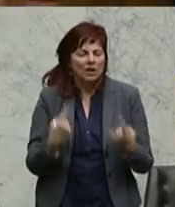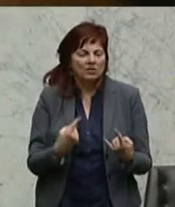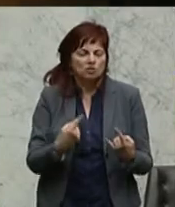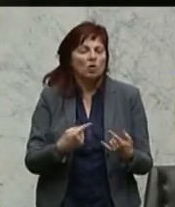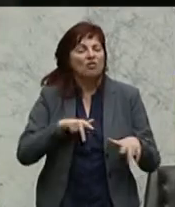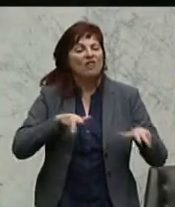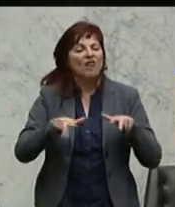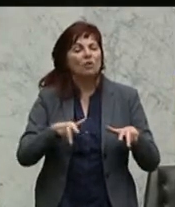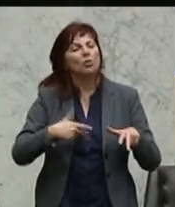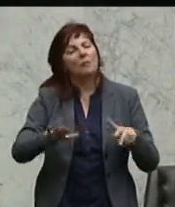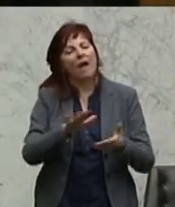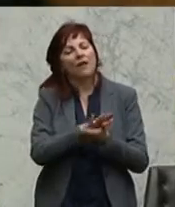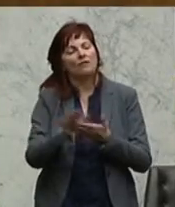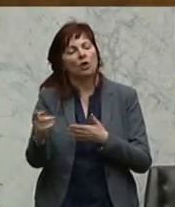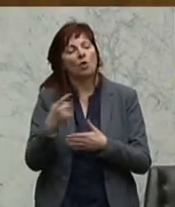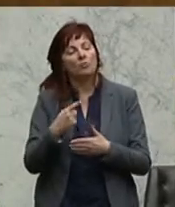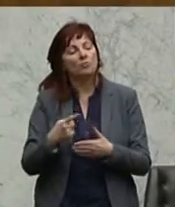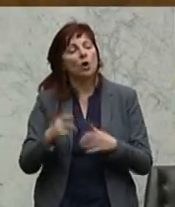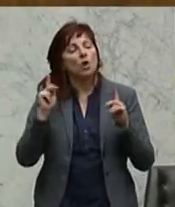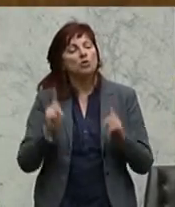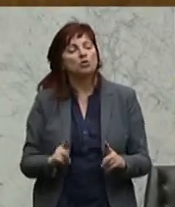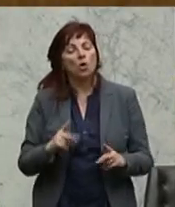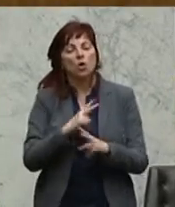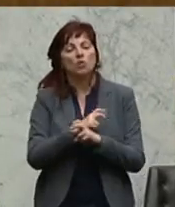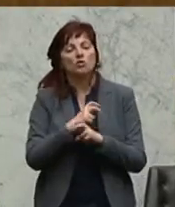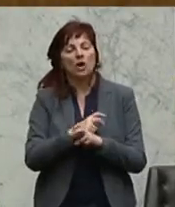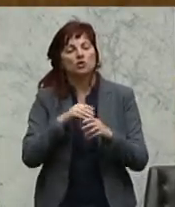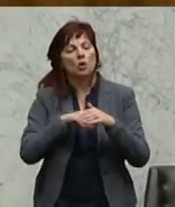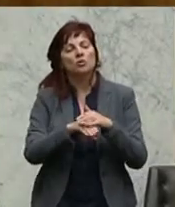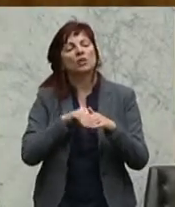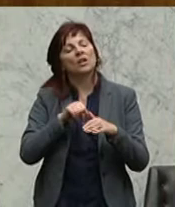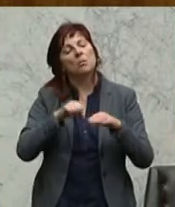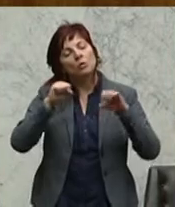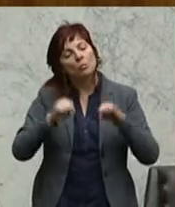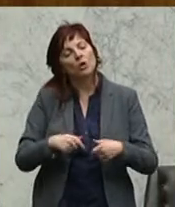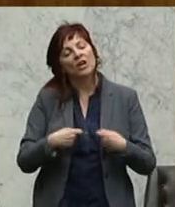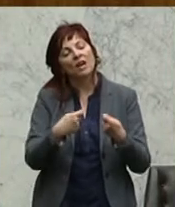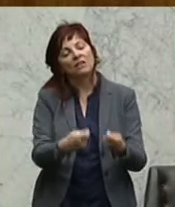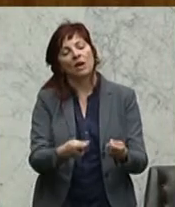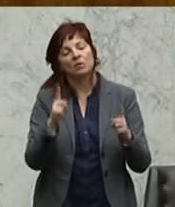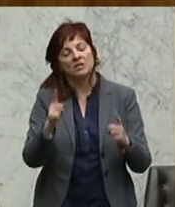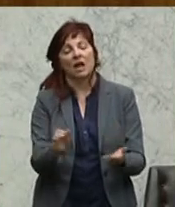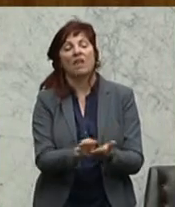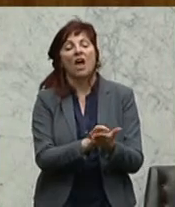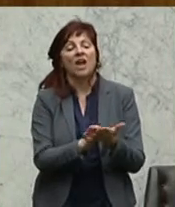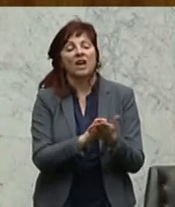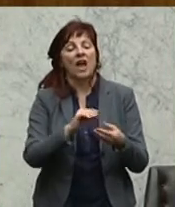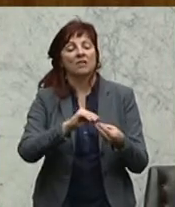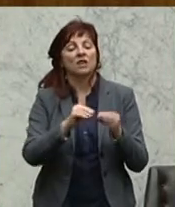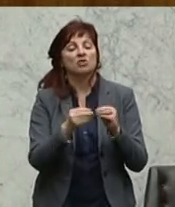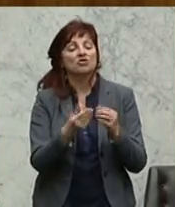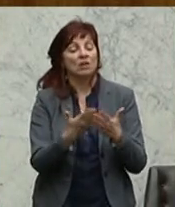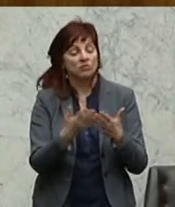die Möglichkeit zu geben, sich auf ihr Kerngeschäft zu konzentrieren und die Wirtschaft, die wird jetzt entfesselt.